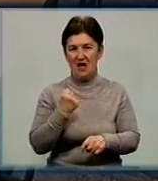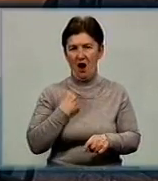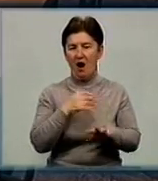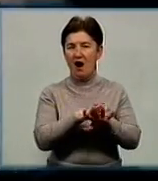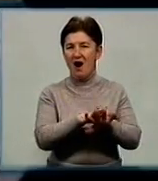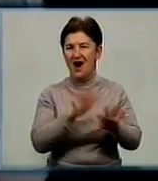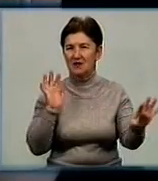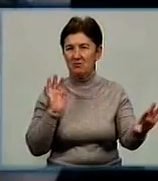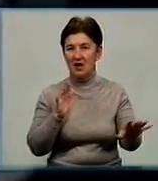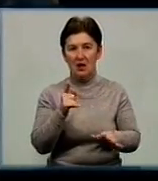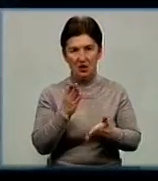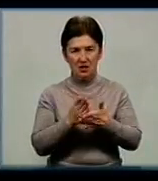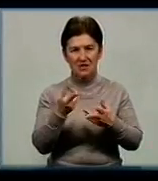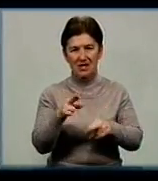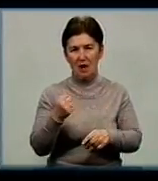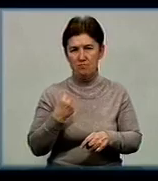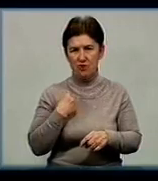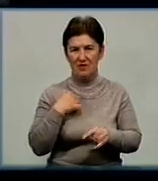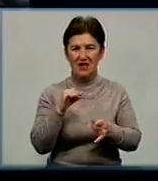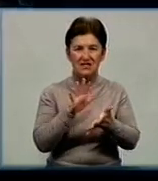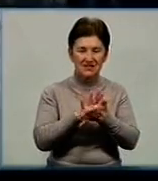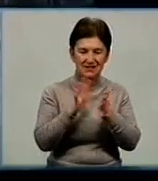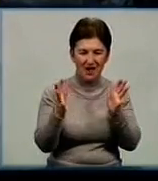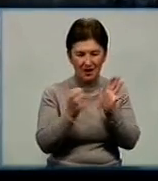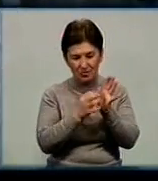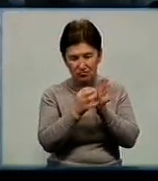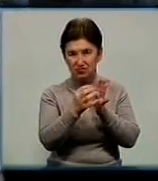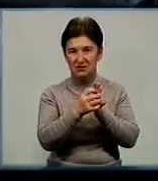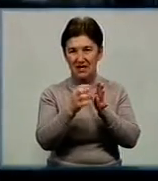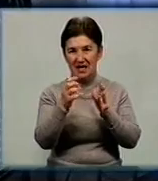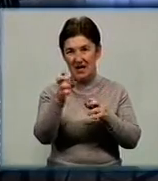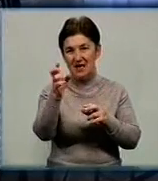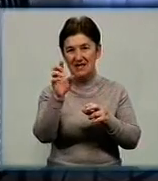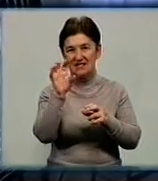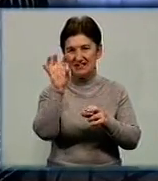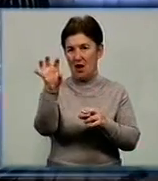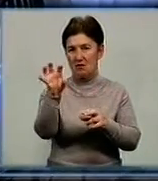Тут є і характерні для бойових умов забруднення, і спеціальні знаки розпізнавання.